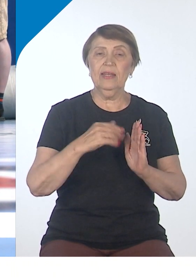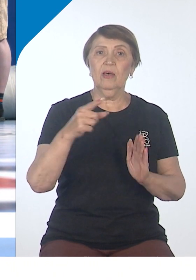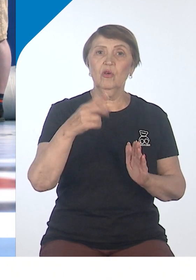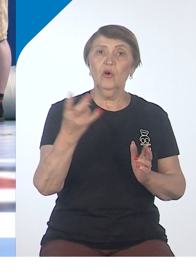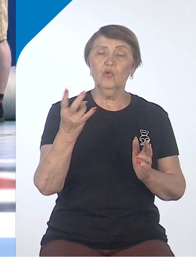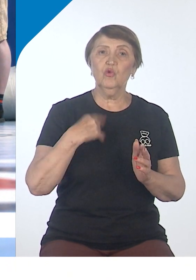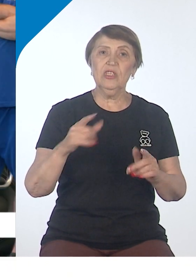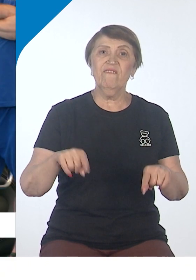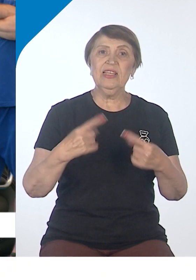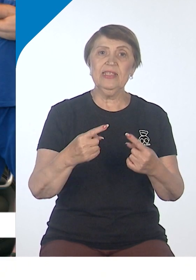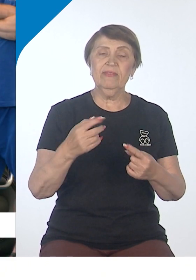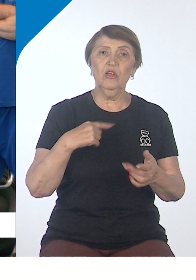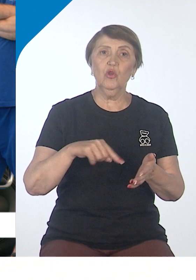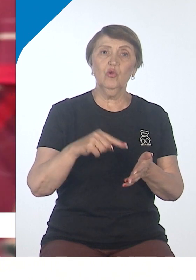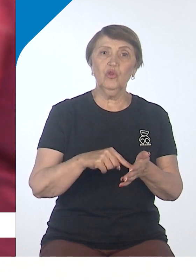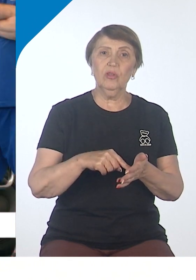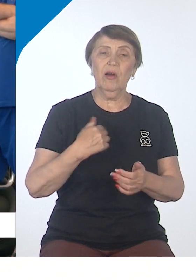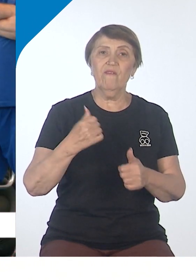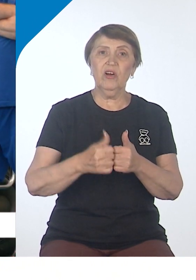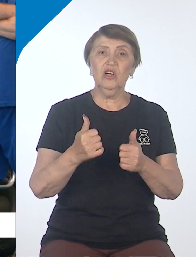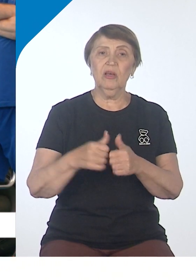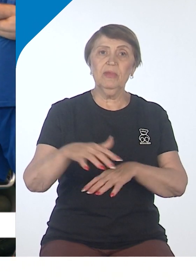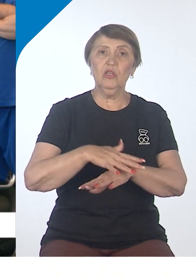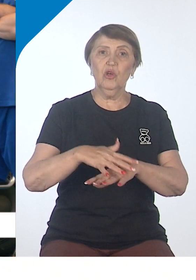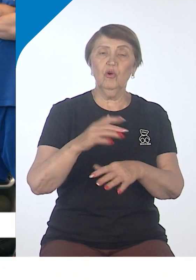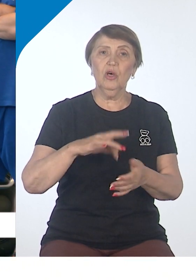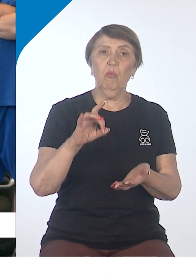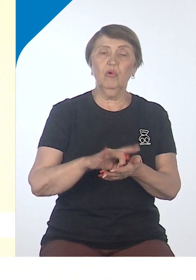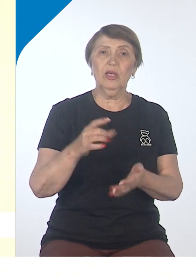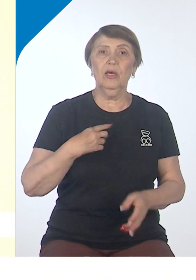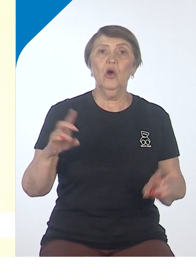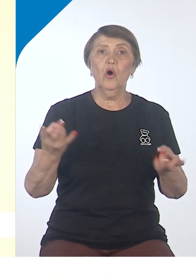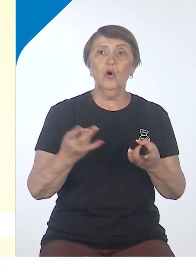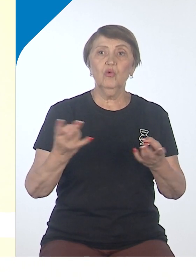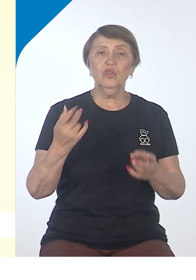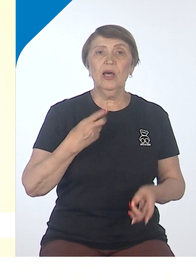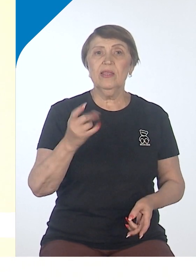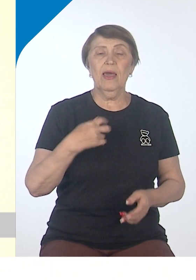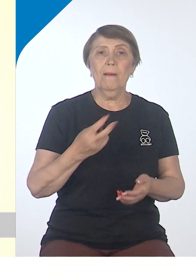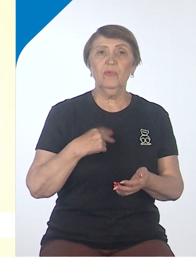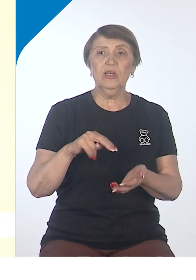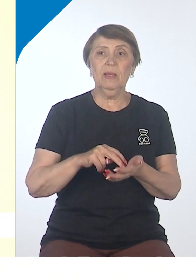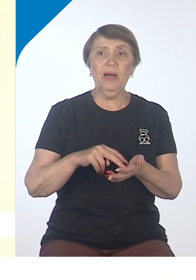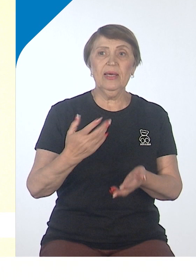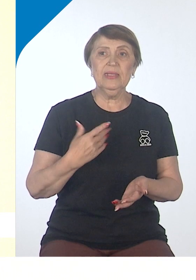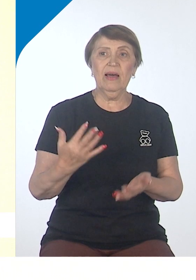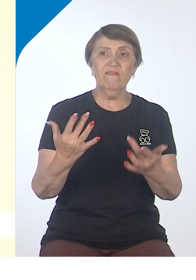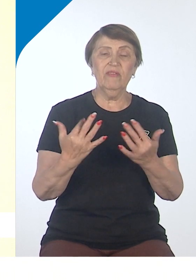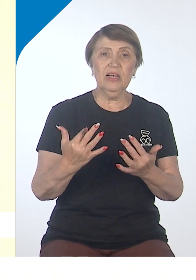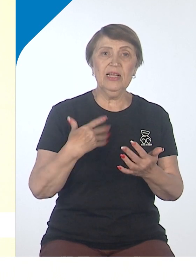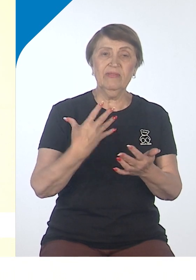воздействовать и точечно в каждом населенном пункте. Надо не бояться вовлекать ребят в свои спортивные секции.